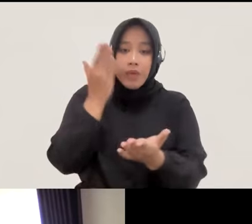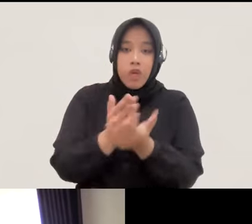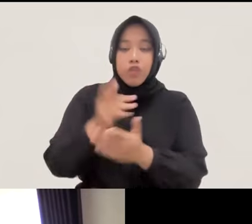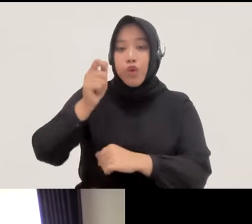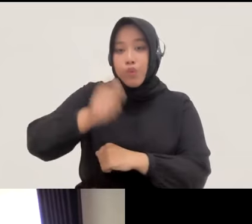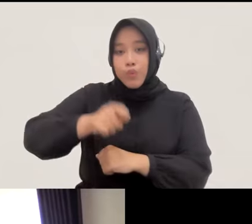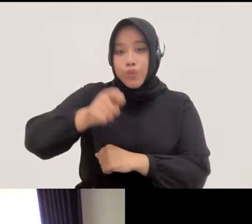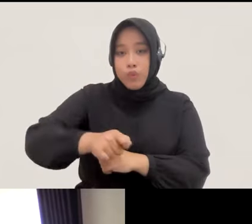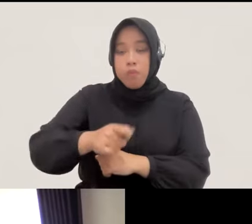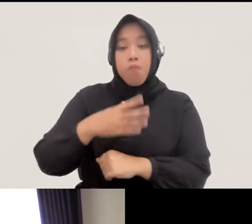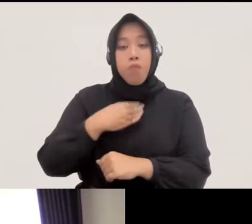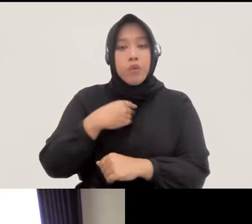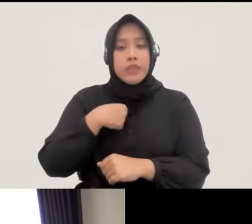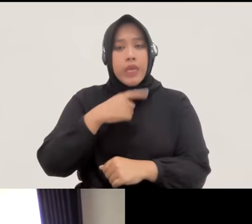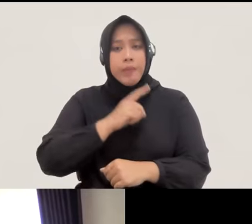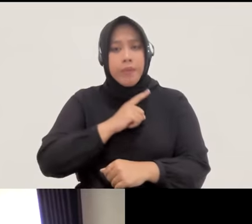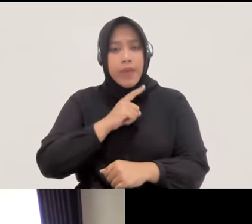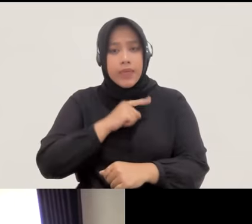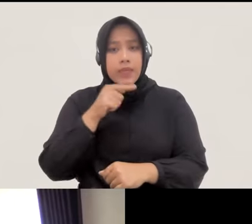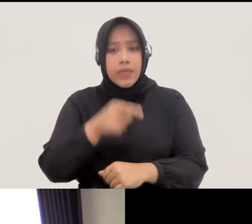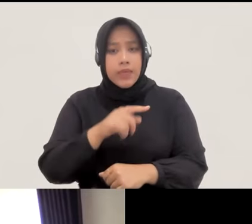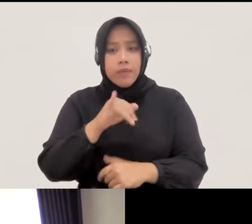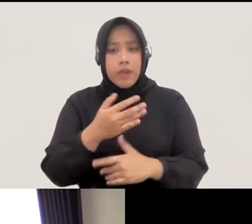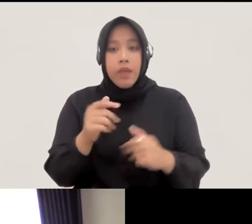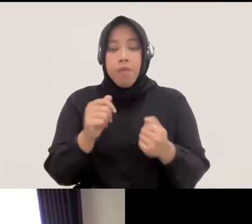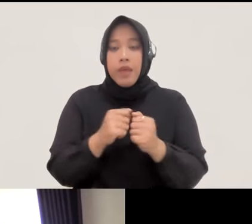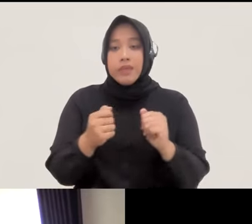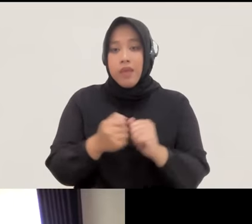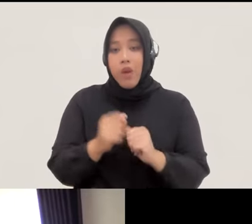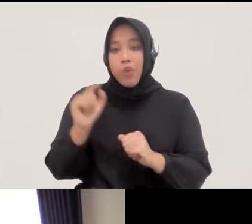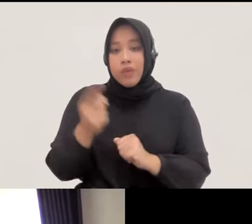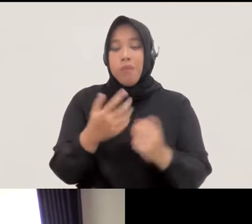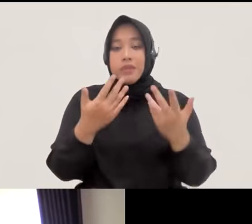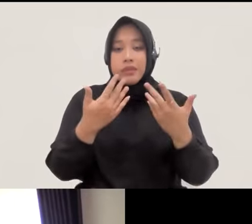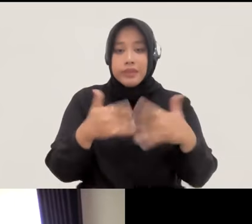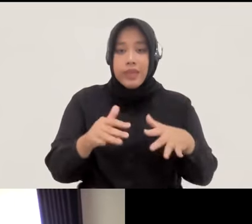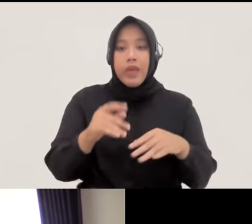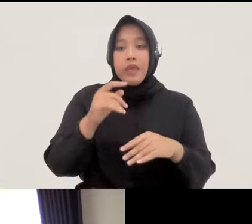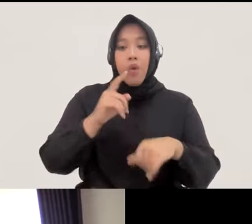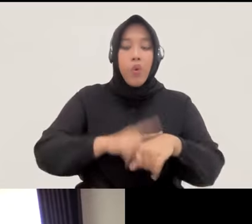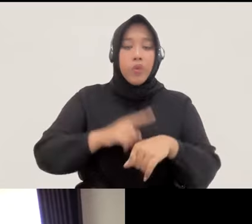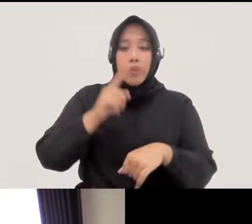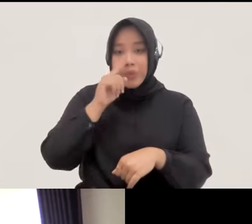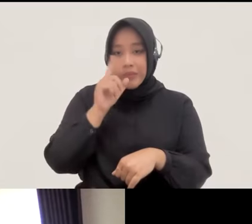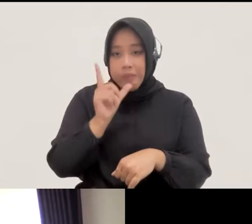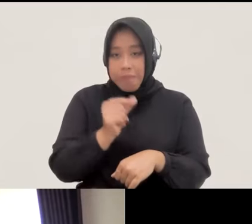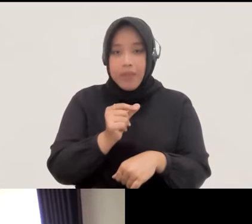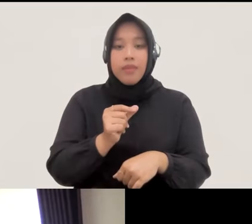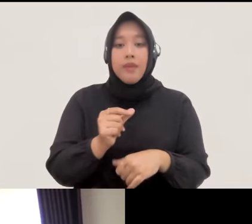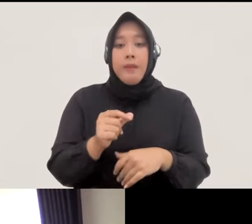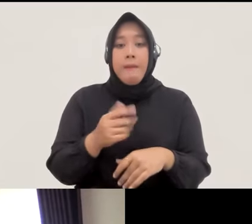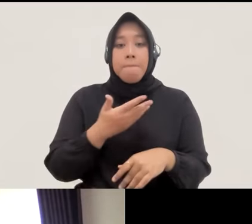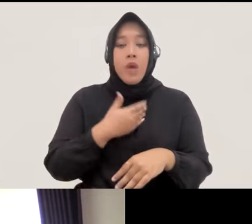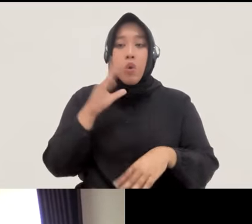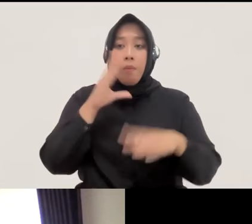yang kemudian menurut saya menjadi satu persoalan yang harus diselesaikan secara cepat jadi kalau sebelum kita membahas